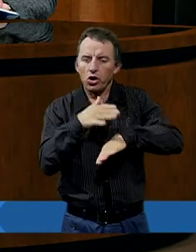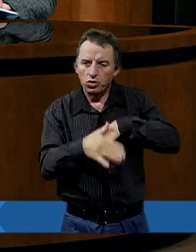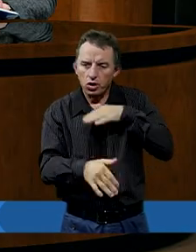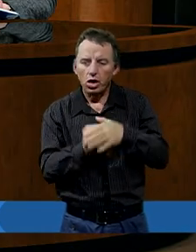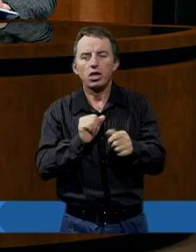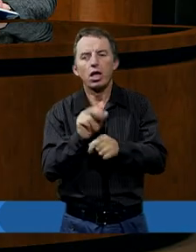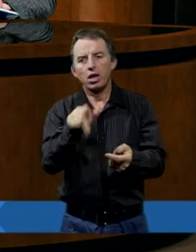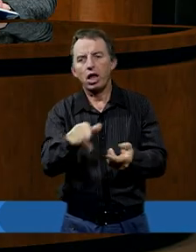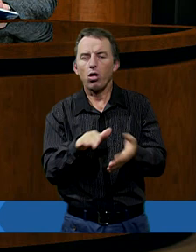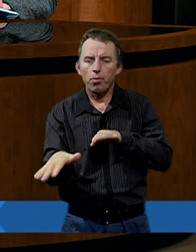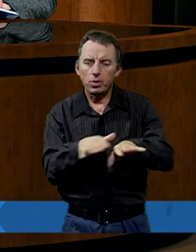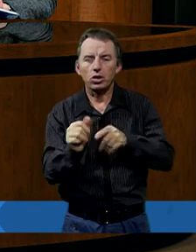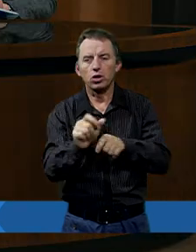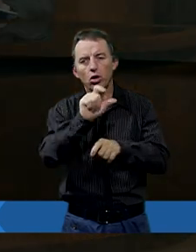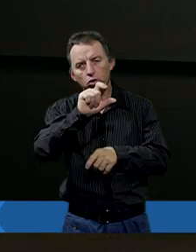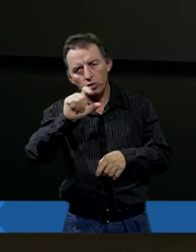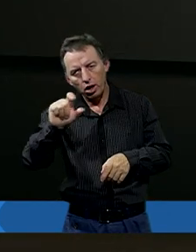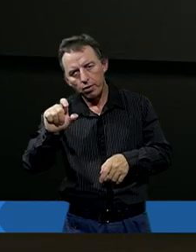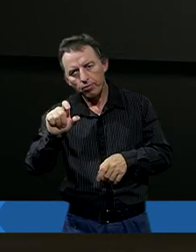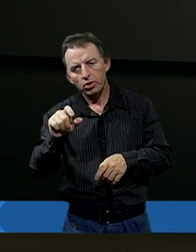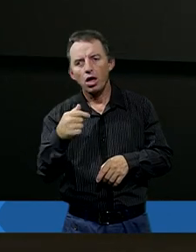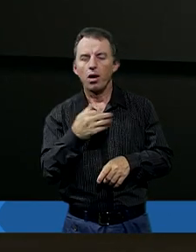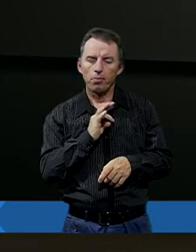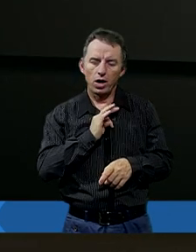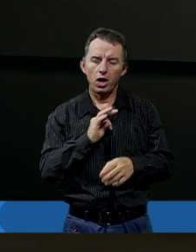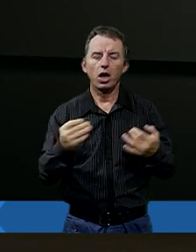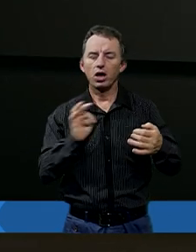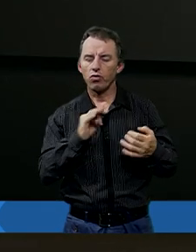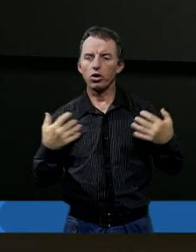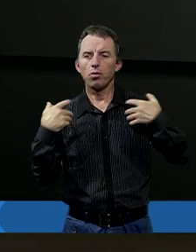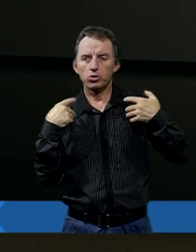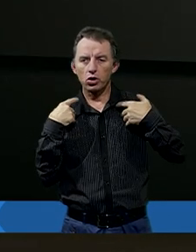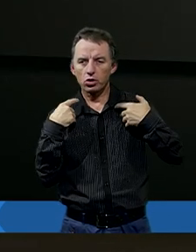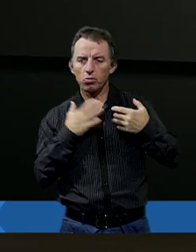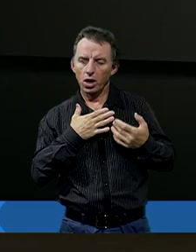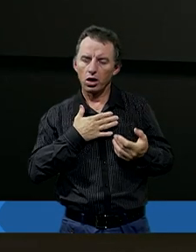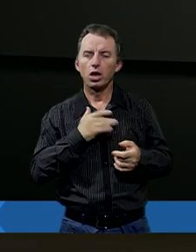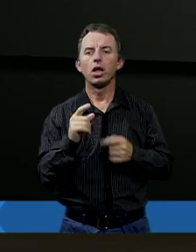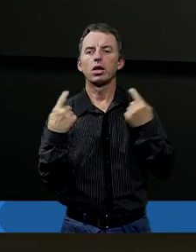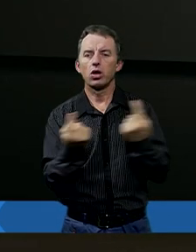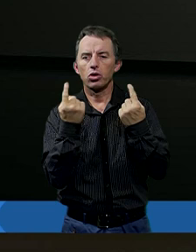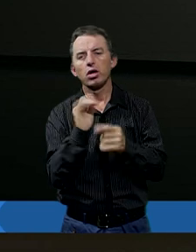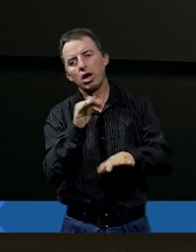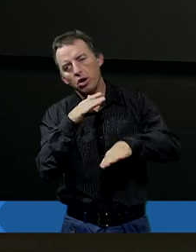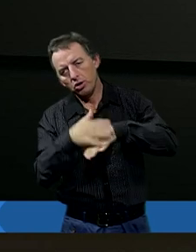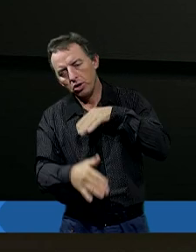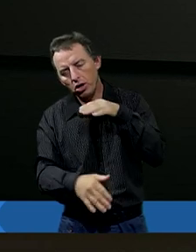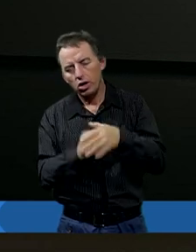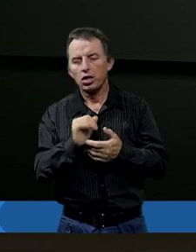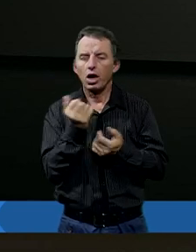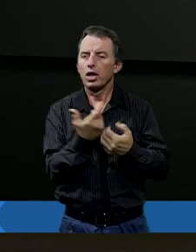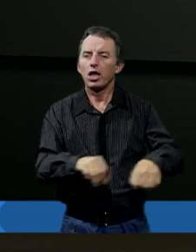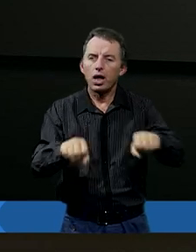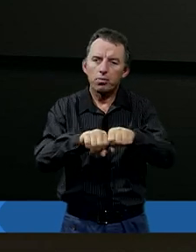jest na to miejsce, jest na to czas. Czy mieliście może w swoim życiu taką sytuację? Spotkało was albo nieszczęście, albo jakaś